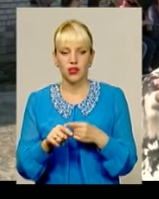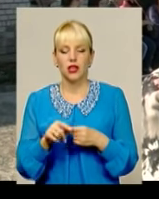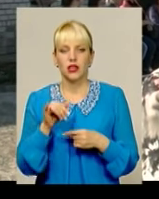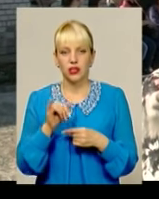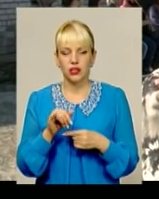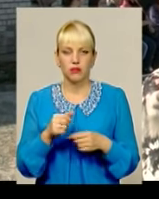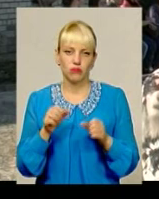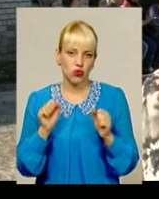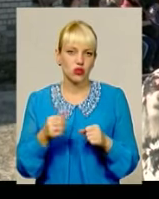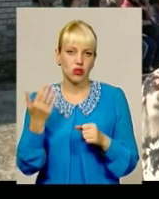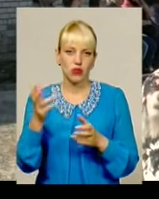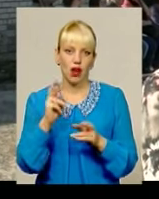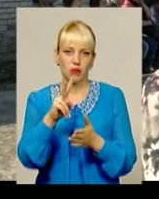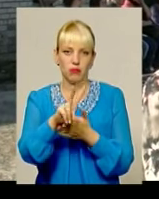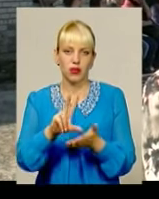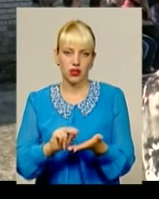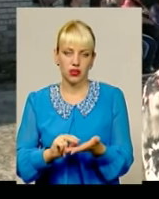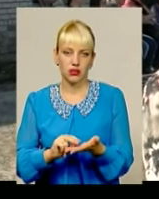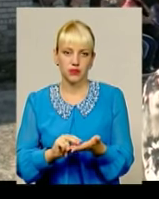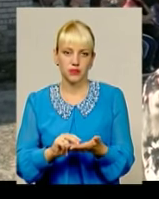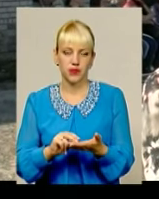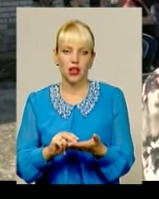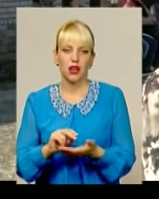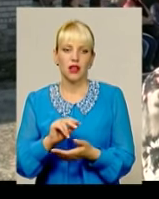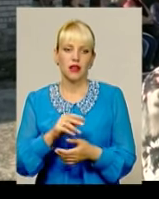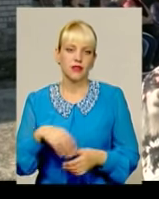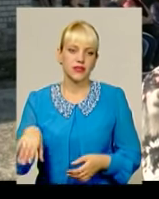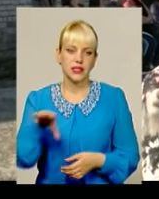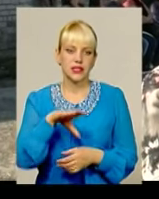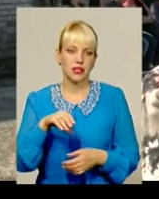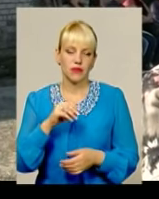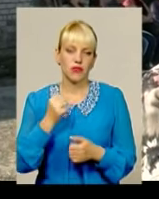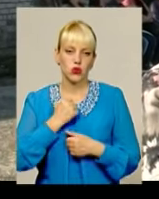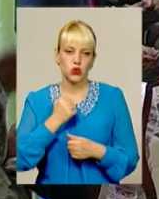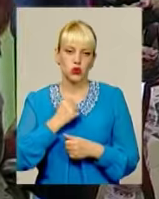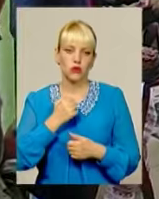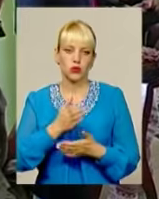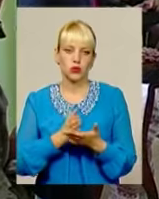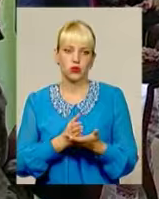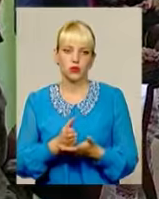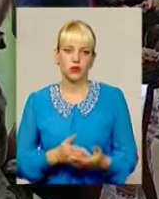Його можна поставити у приклад усім військовослужбовцям Збройних Сил.